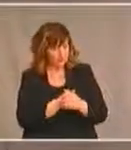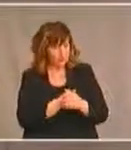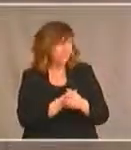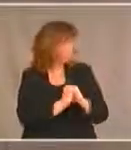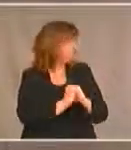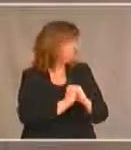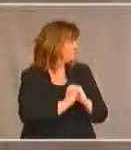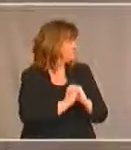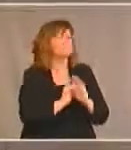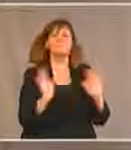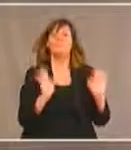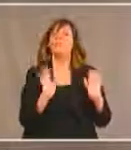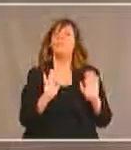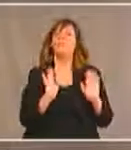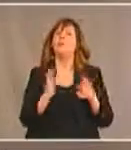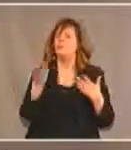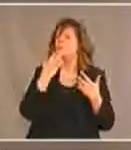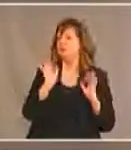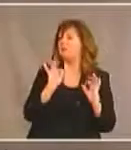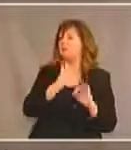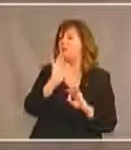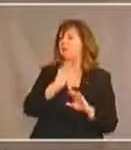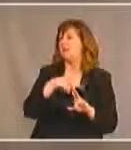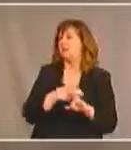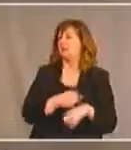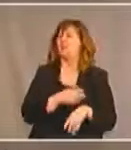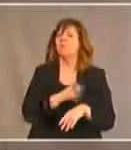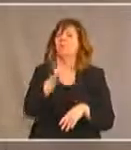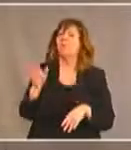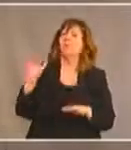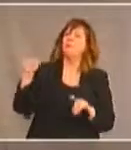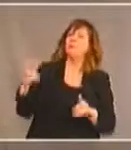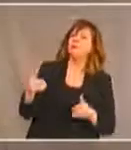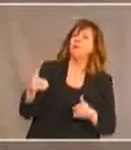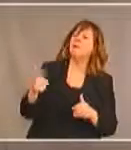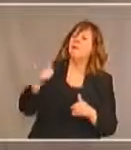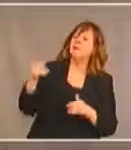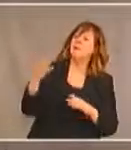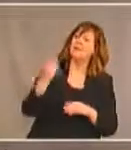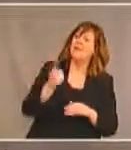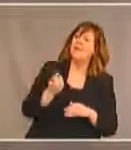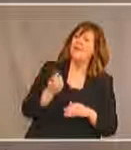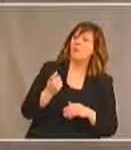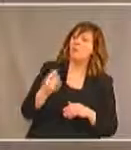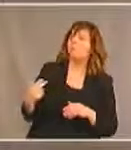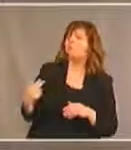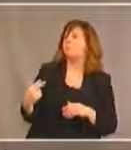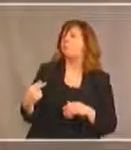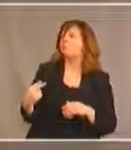Non, c'était une excellente réponse. Parfait. Marie, avons-nous reçu d'autres questions ? Donc,